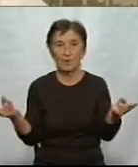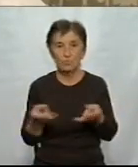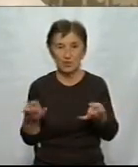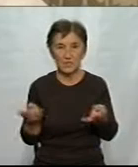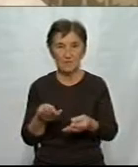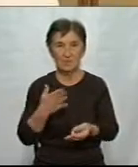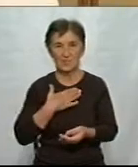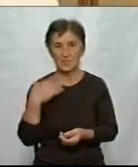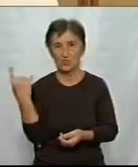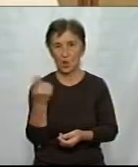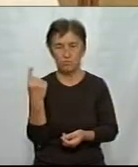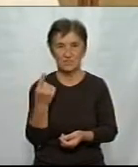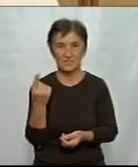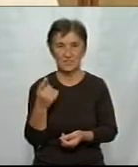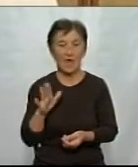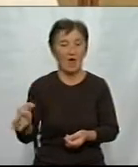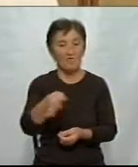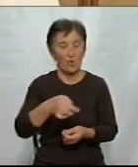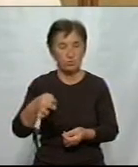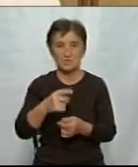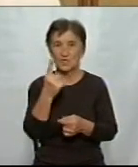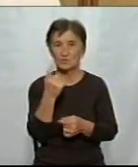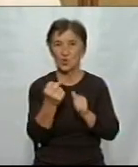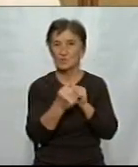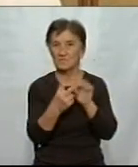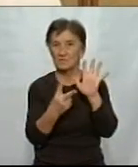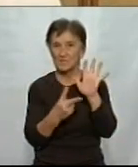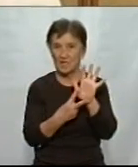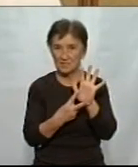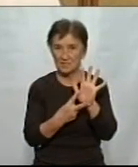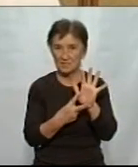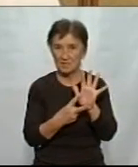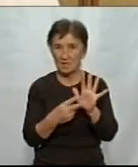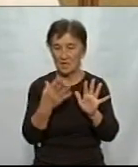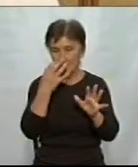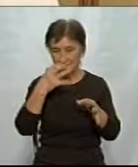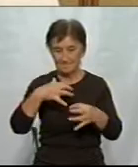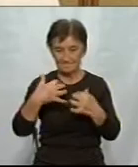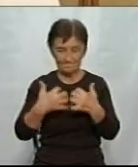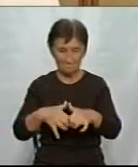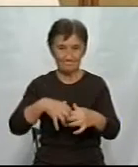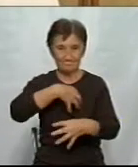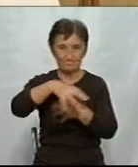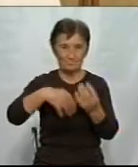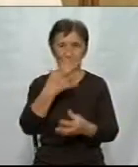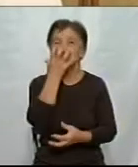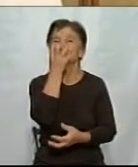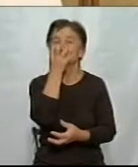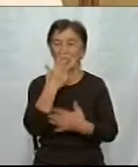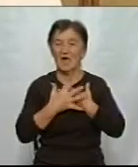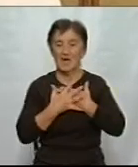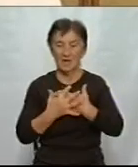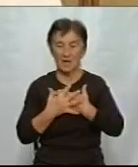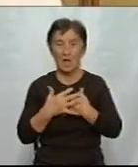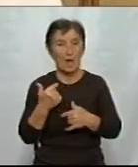лікарням області. Загалом в області 117 кисневих концентраторів, які використовуються для такого виду допомоги. Але